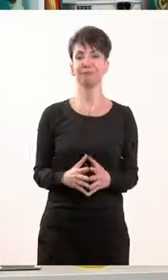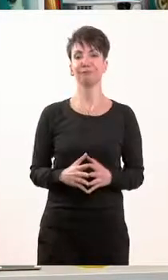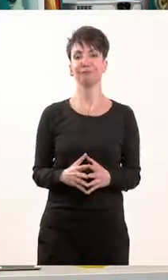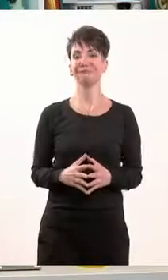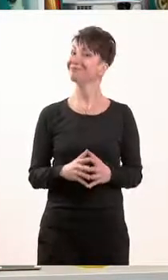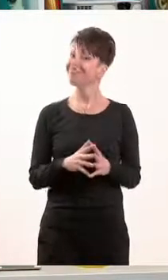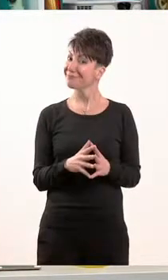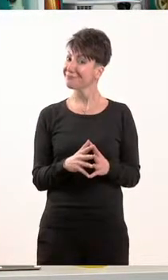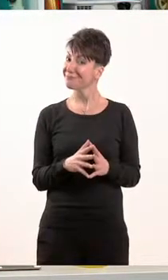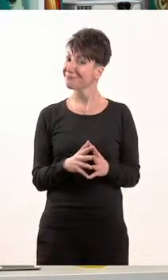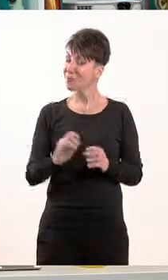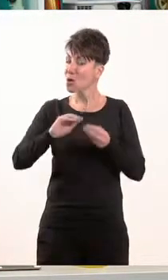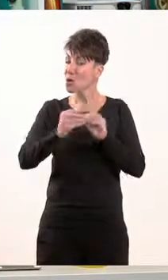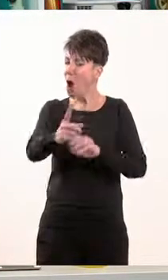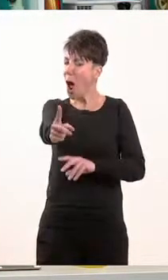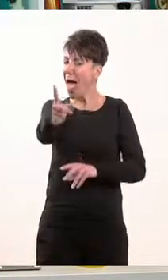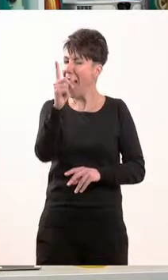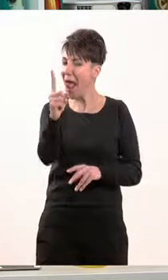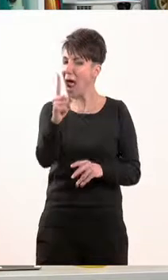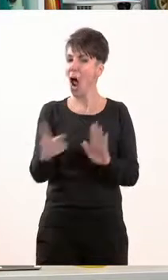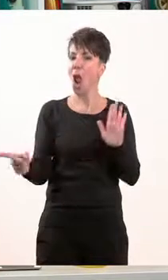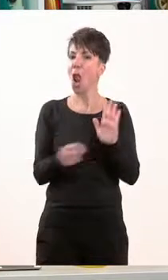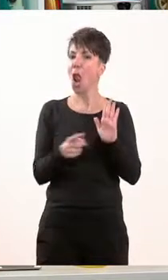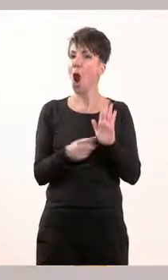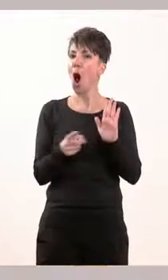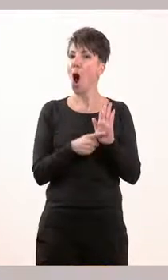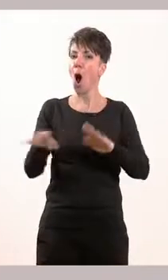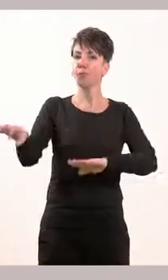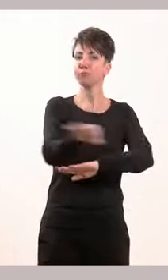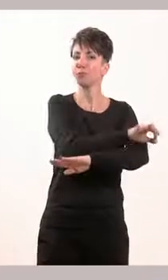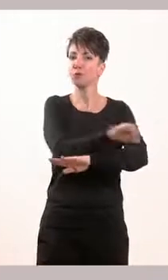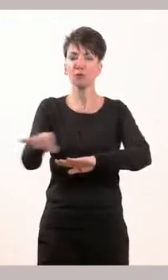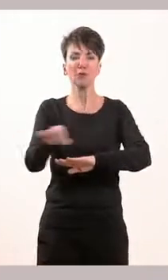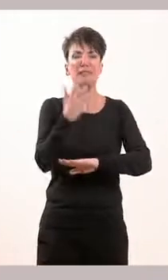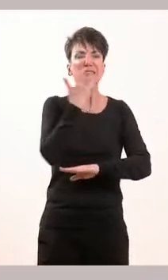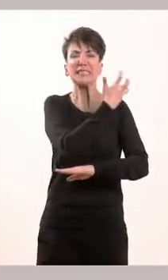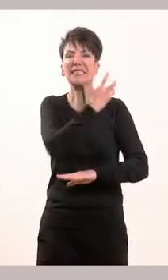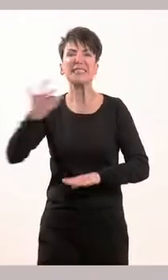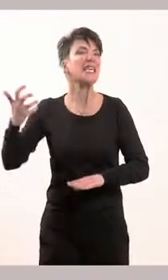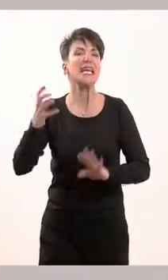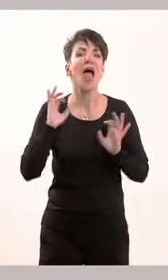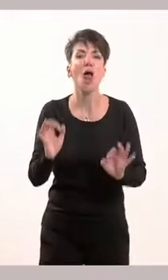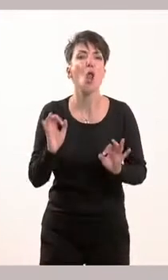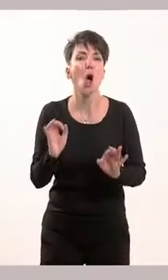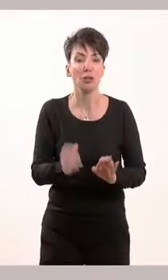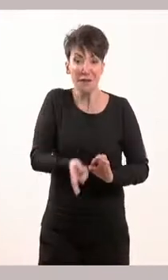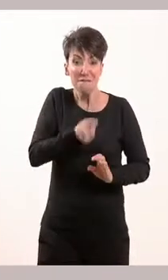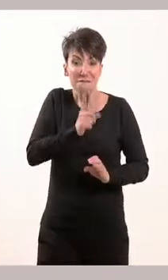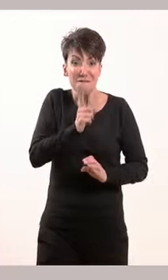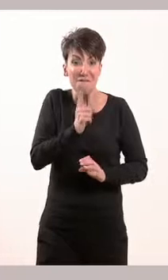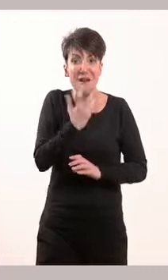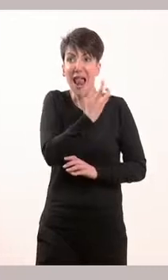Παιδιά, πρώτη, η νομοθετική εξουσία. Τι εννοούμε παιδιά, όταν λέμε